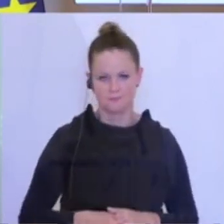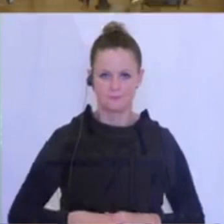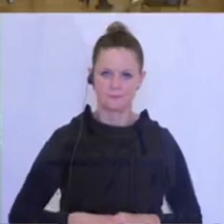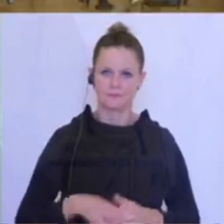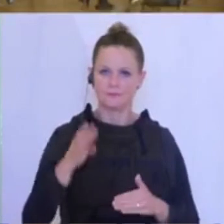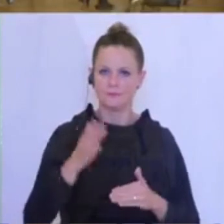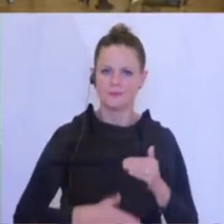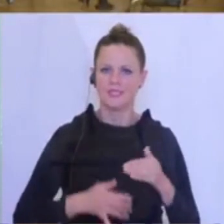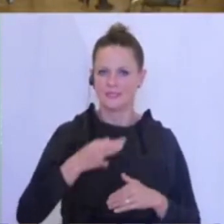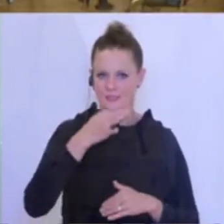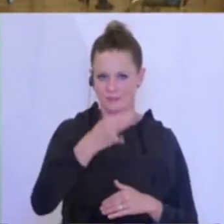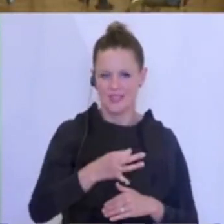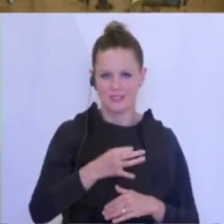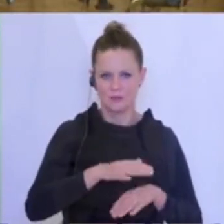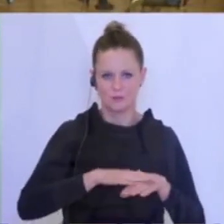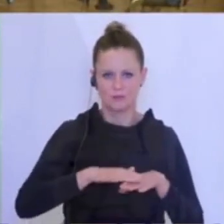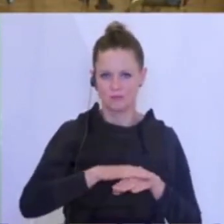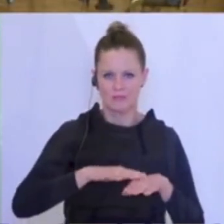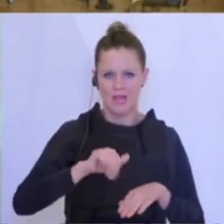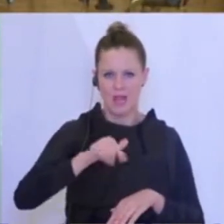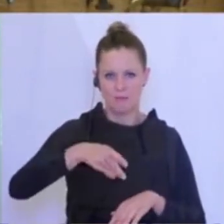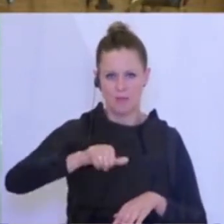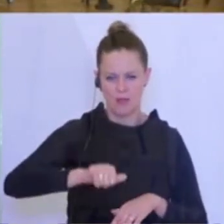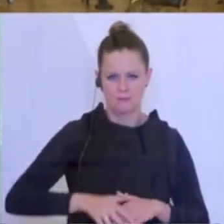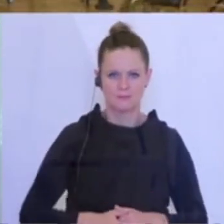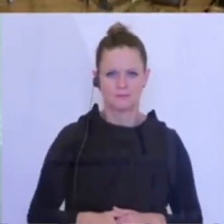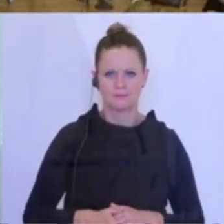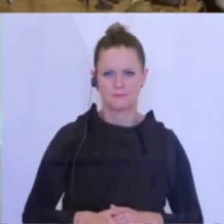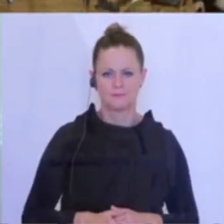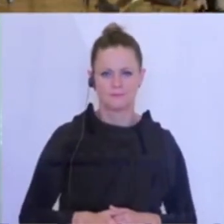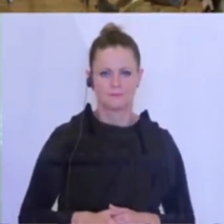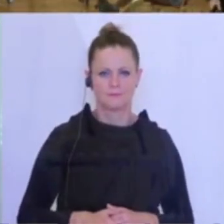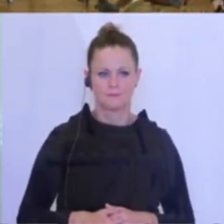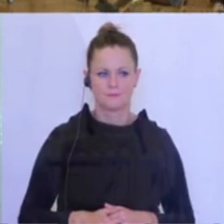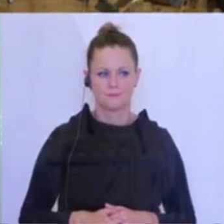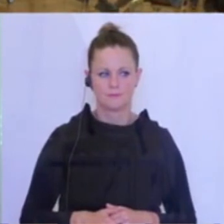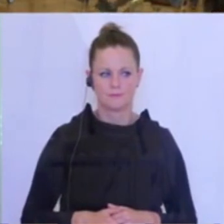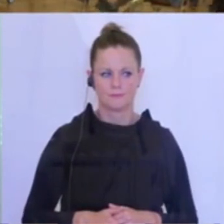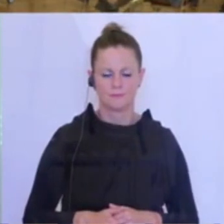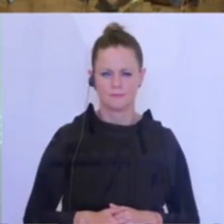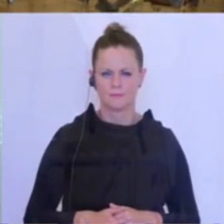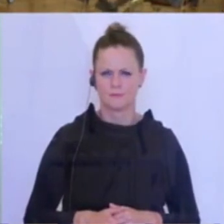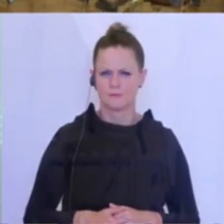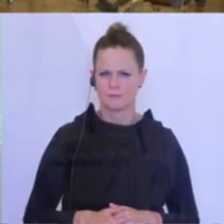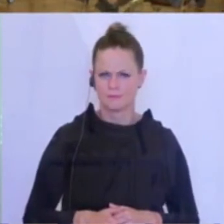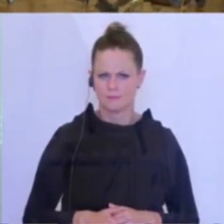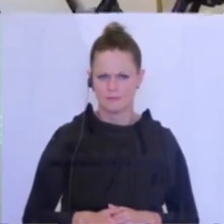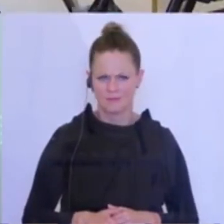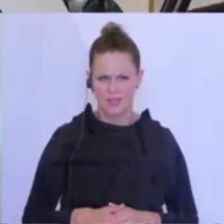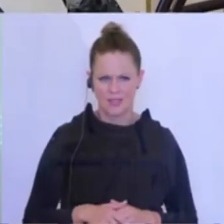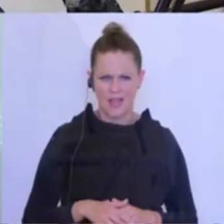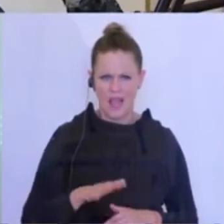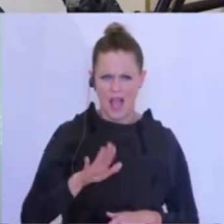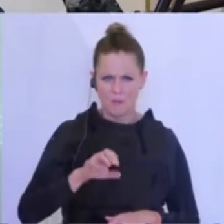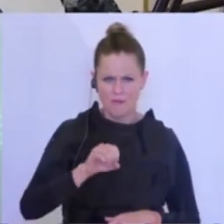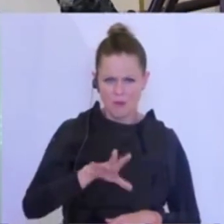Letzte Frage, ATV, äh, sorry, Austria Presse Agentur, Herr Habau, bitte. Ich bin mir ganz sicher, ob es überhört habe. 15. oder